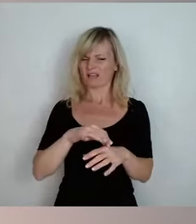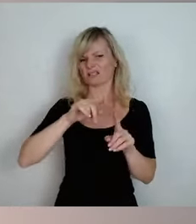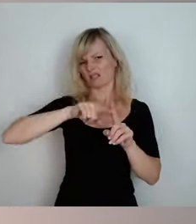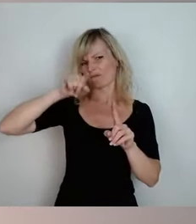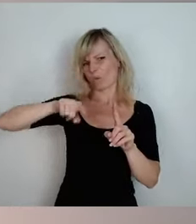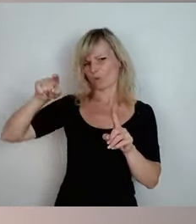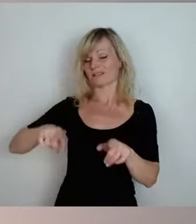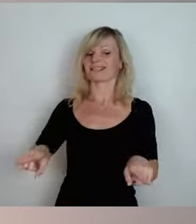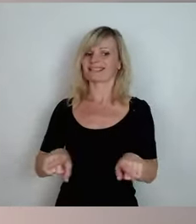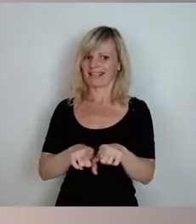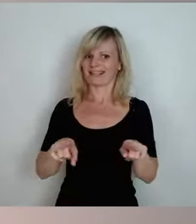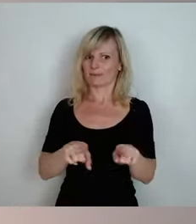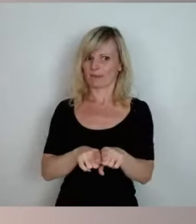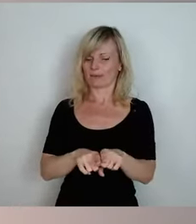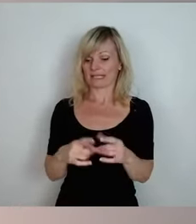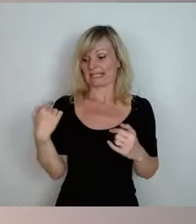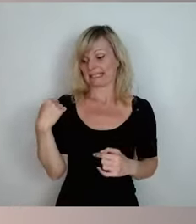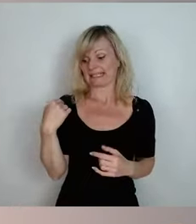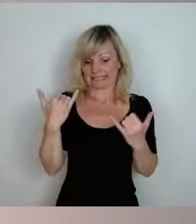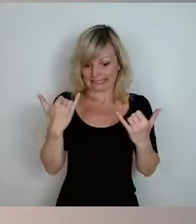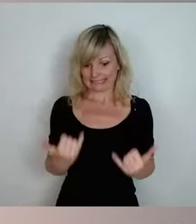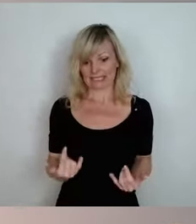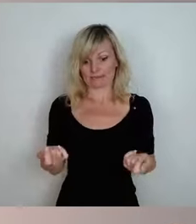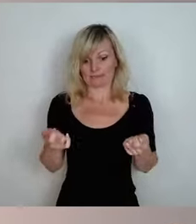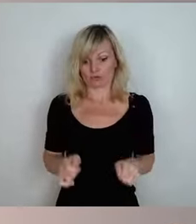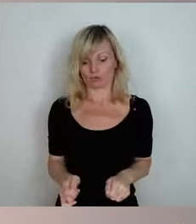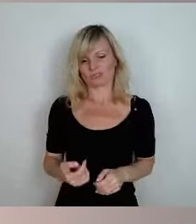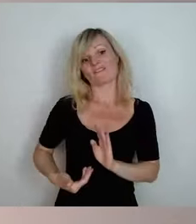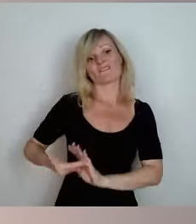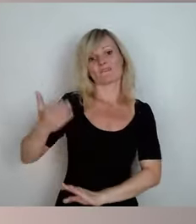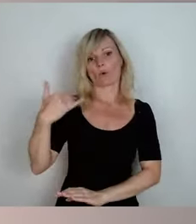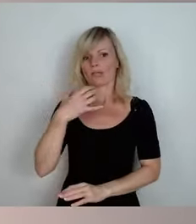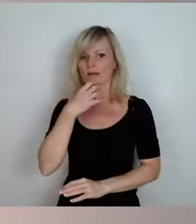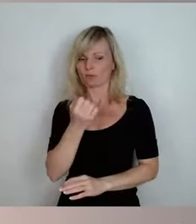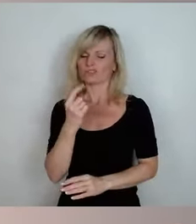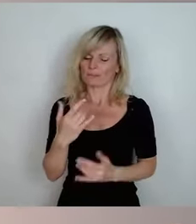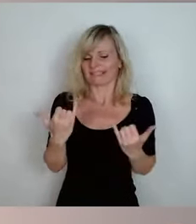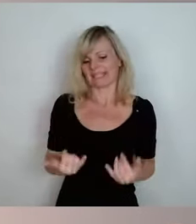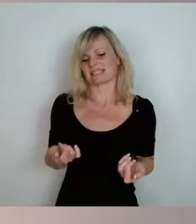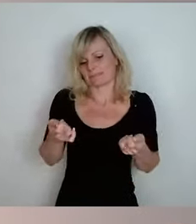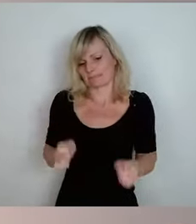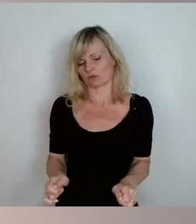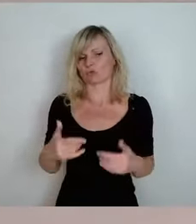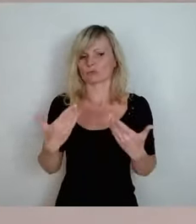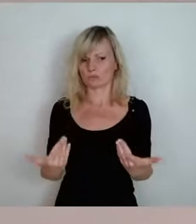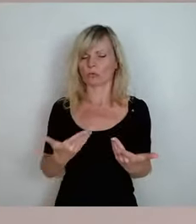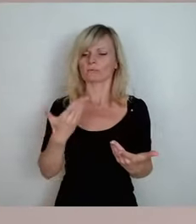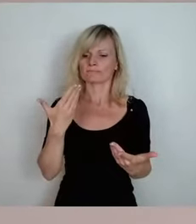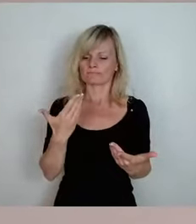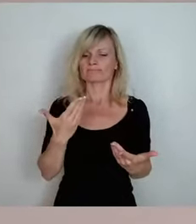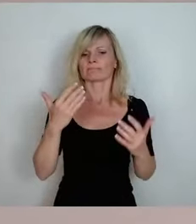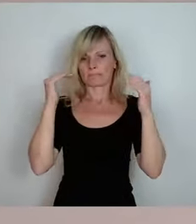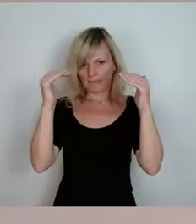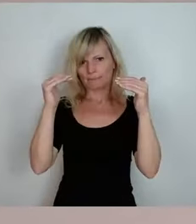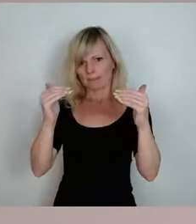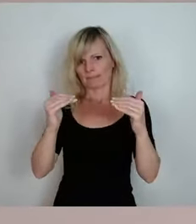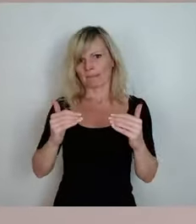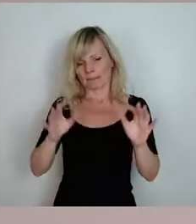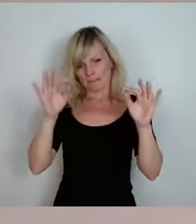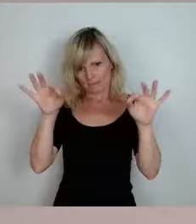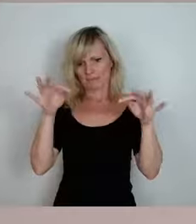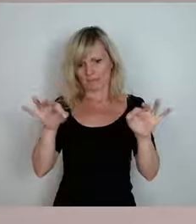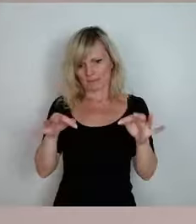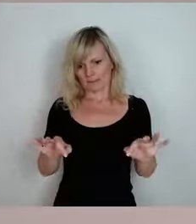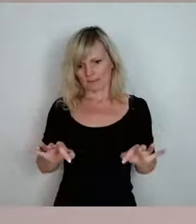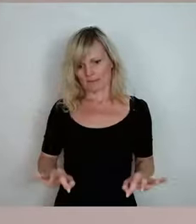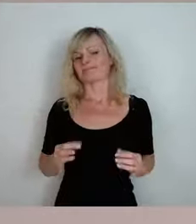jetzt beschlossen. Hätten wir Ehren machen wollen, haben wir jetzt beschlossen, sodass wir die Dinge nach und nach durchgehen. Sie haben hier auch aus meiner